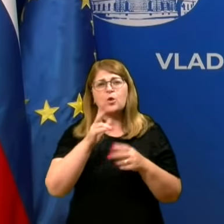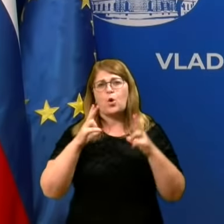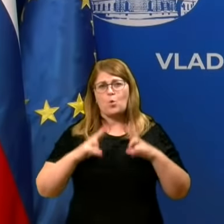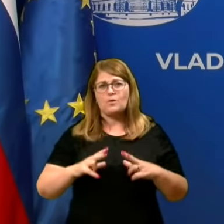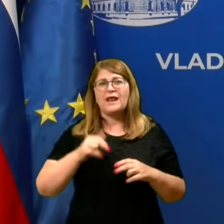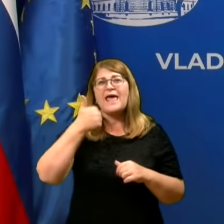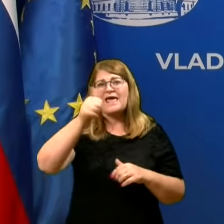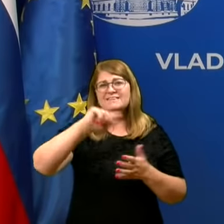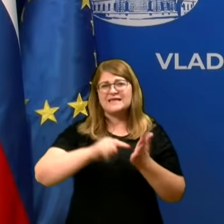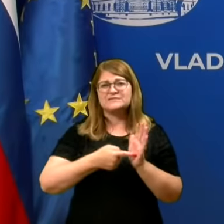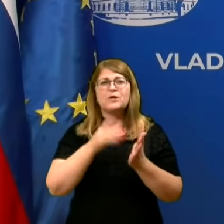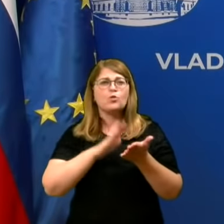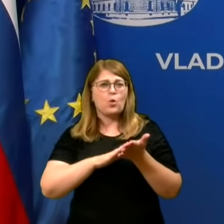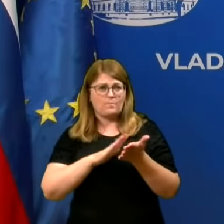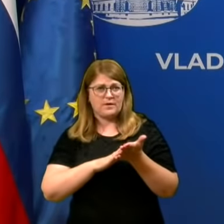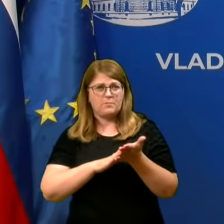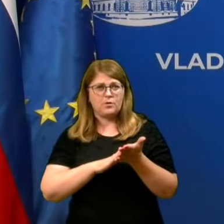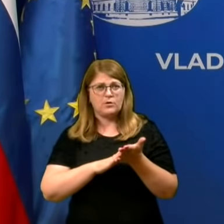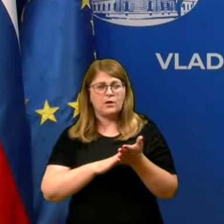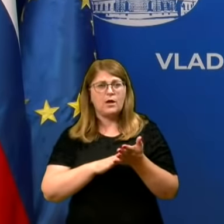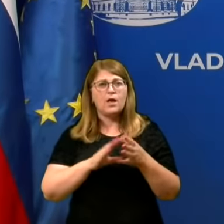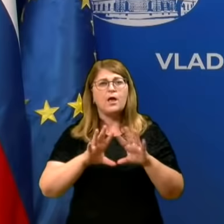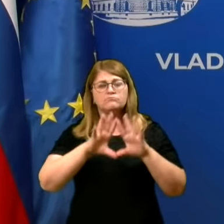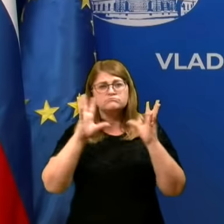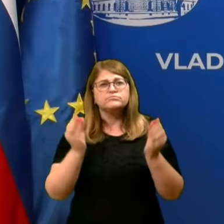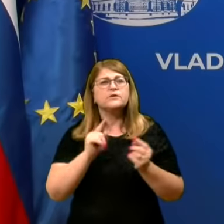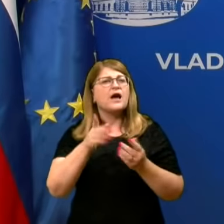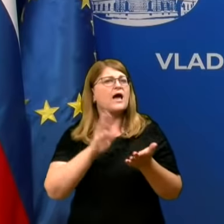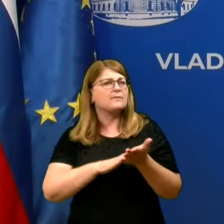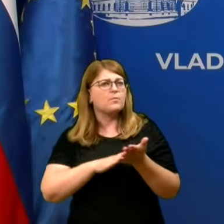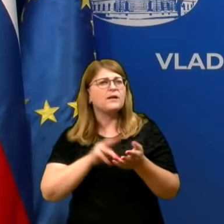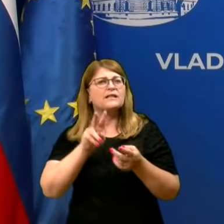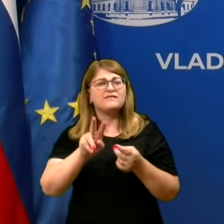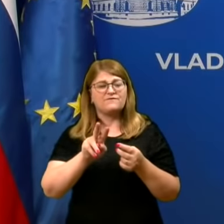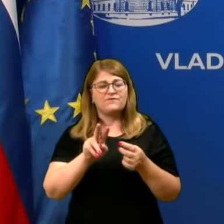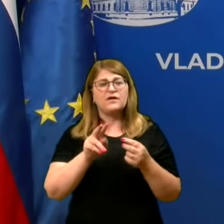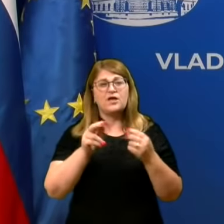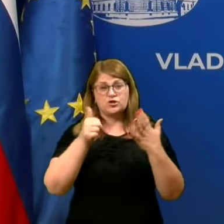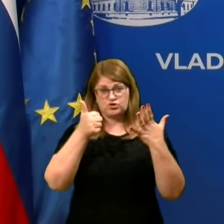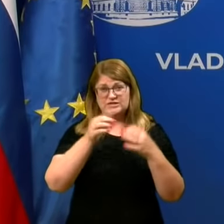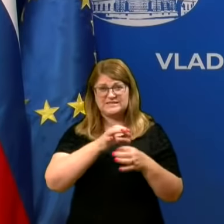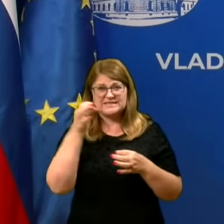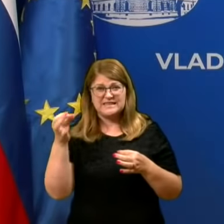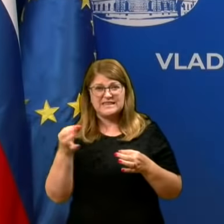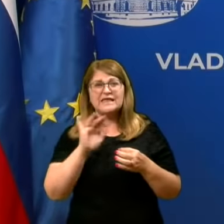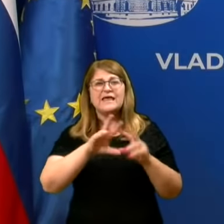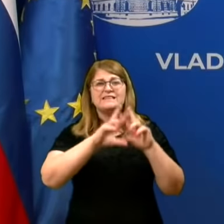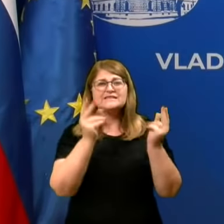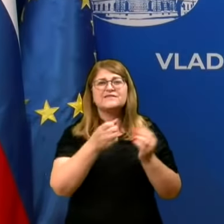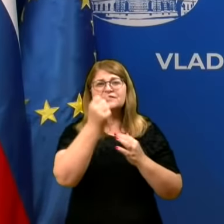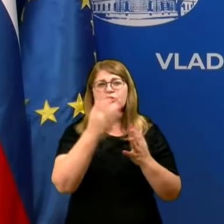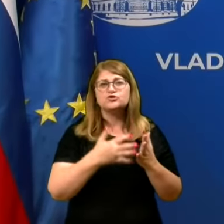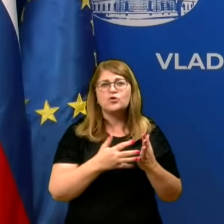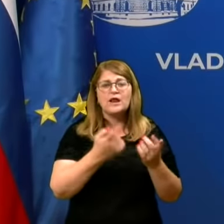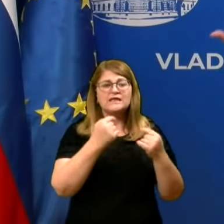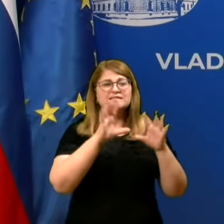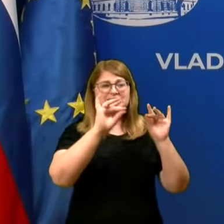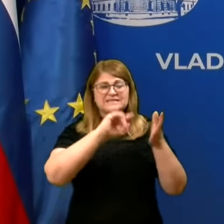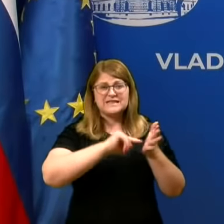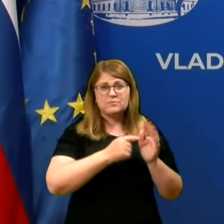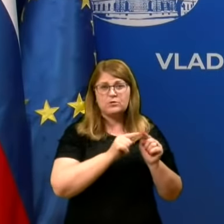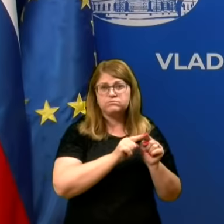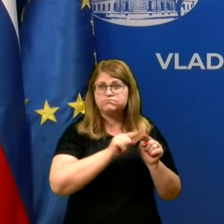milijonov primirov celokupno, kar pomeni, da v samih šestnih dneh je šlo na svetu število primiru iz 10 milijonov,